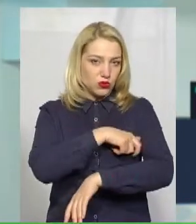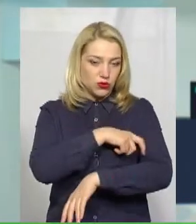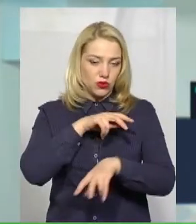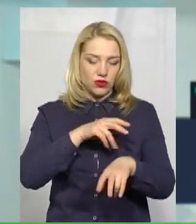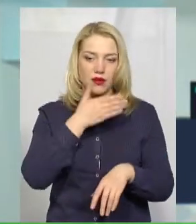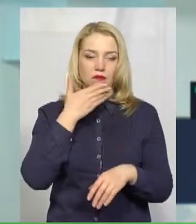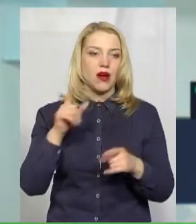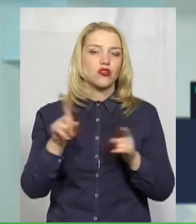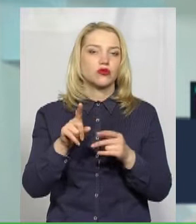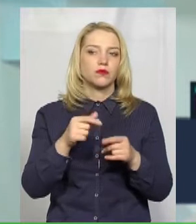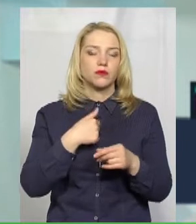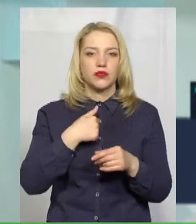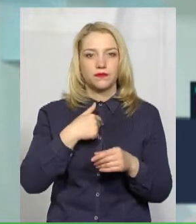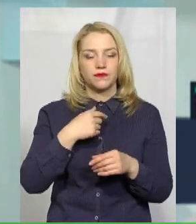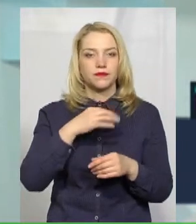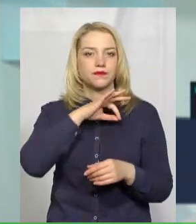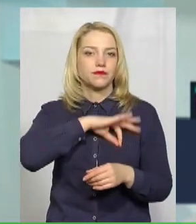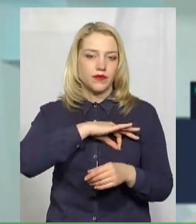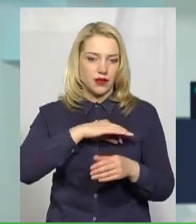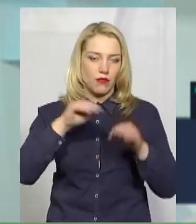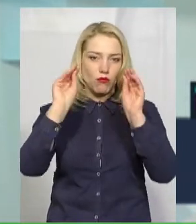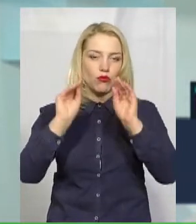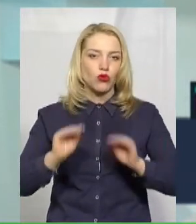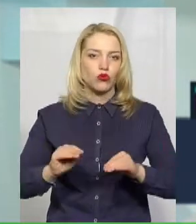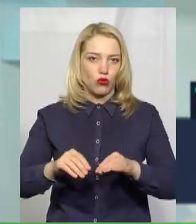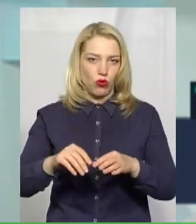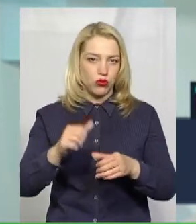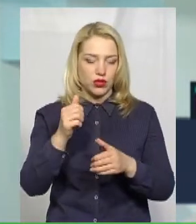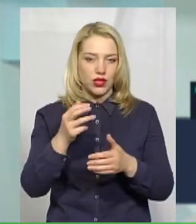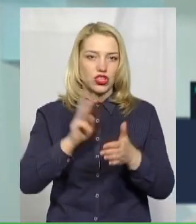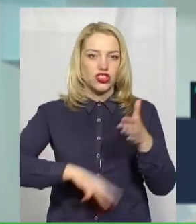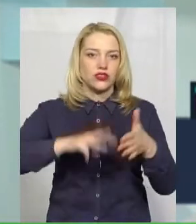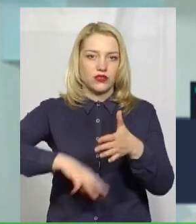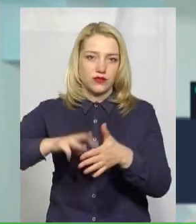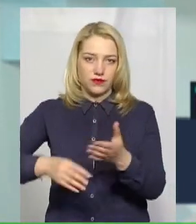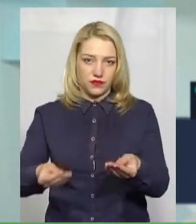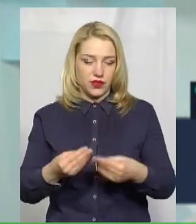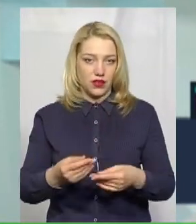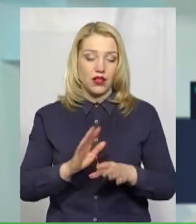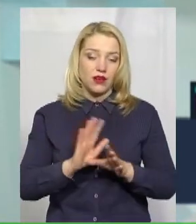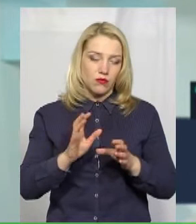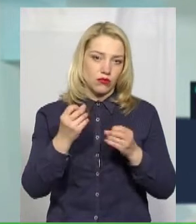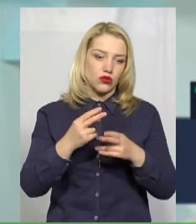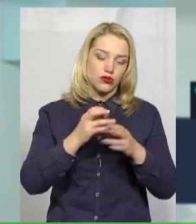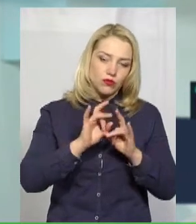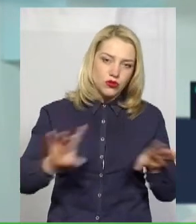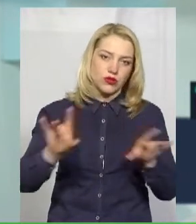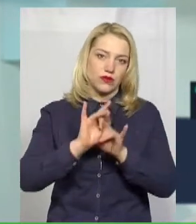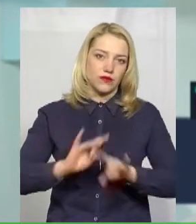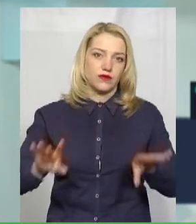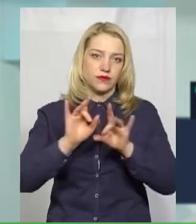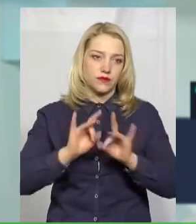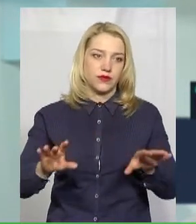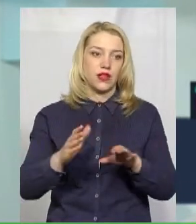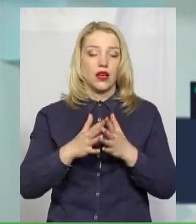написати чим більше протоколів. Проводяться кожного дня безліч профілактичних бесід. В більшості громадяни дуже